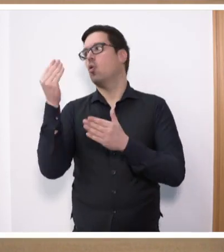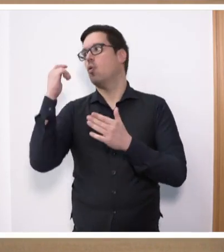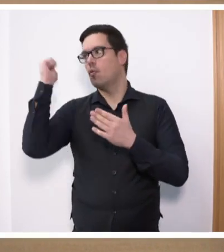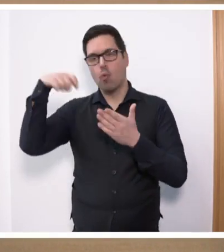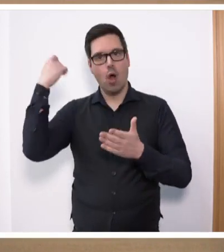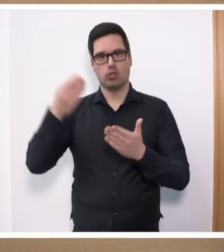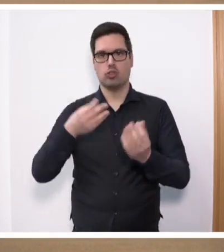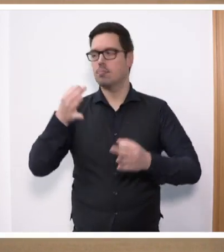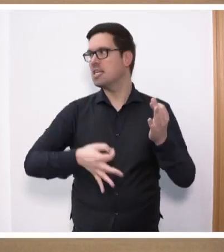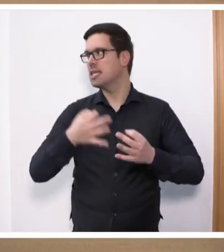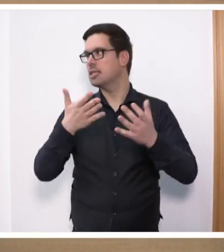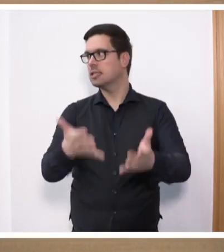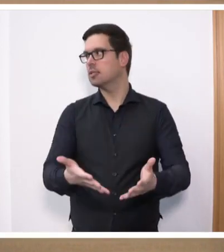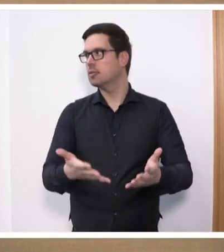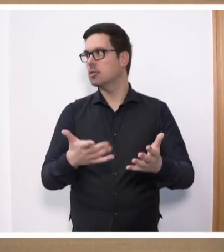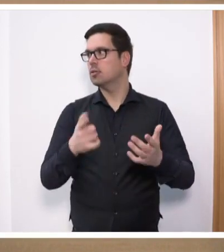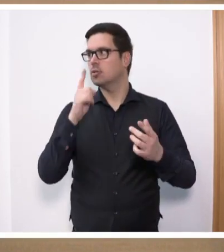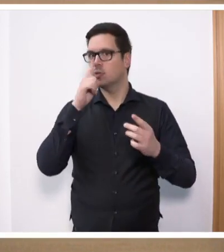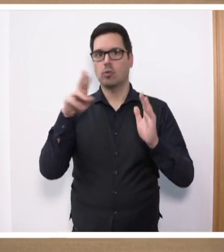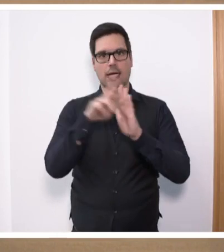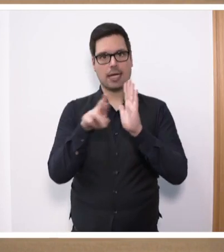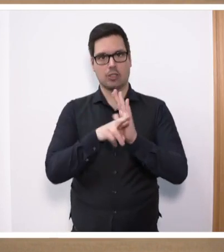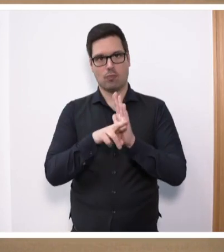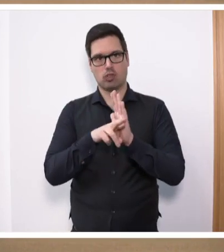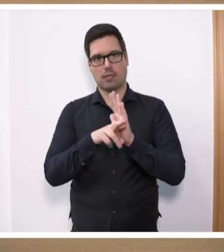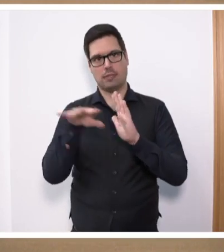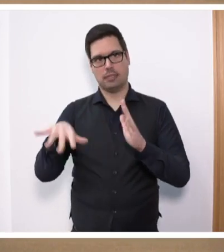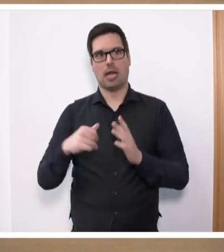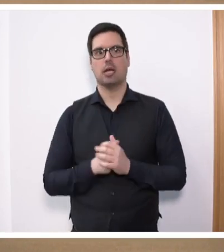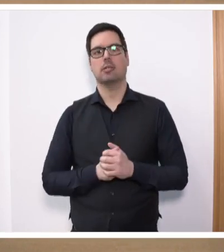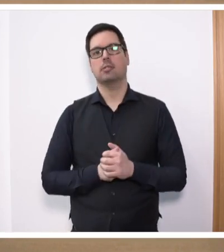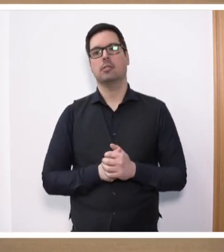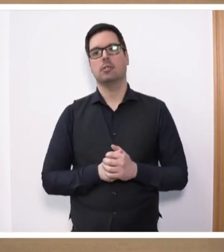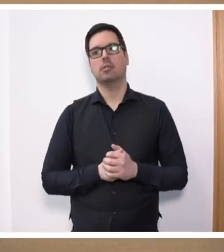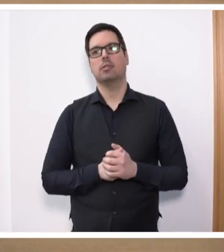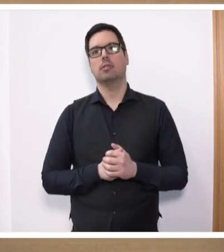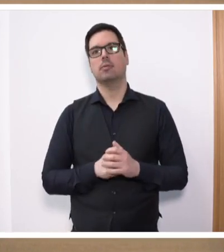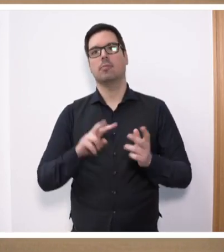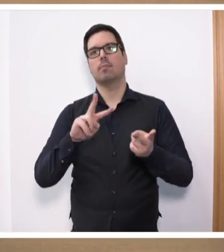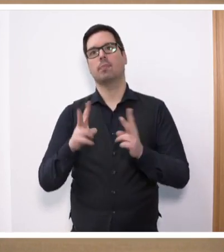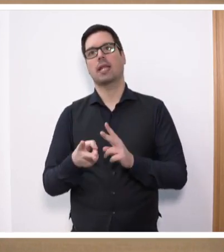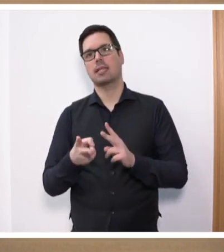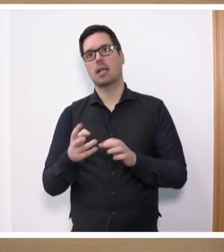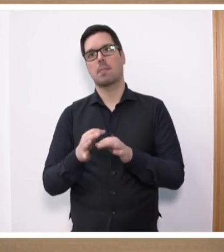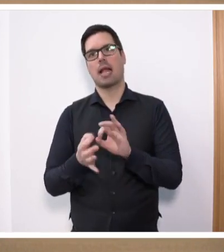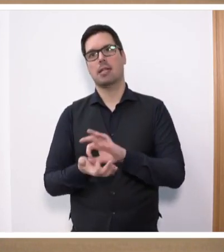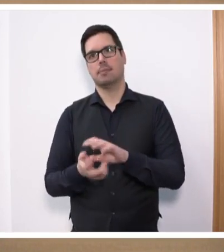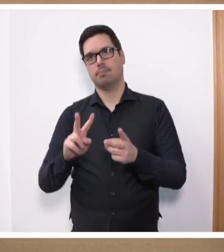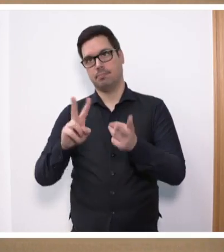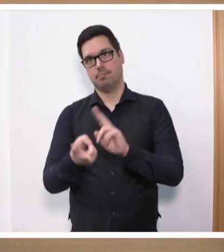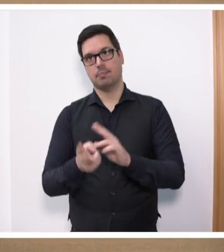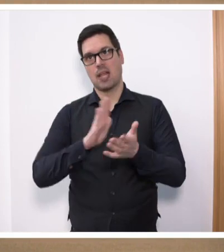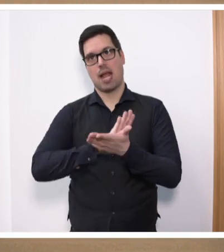hier ohne oder nur mit rudimentären Rechtsvorschriften auskommen könnte. Die andere Seite der Medaille ist das Ziel der